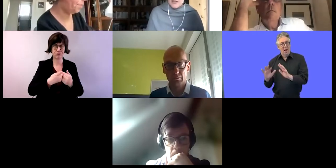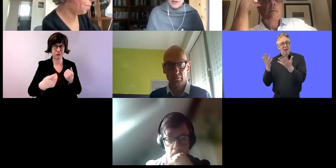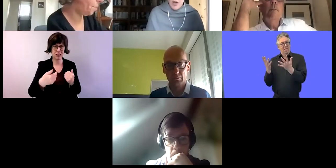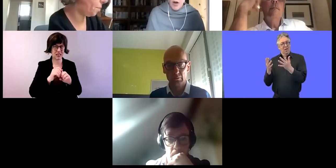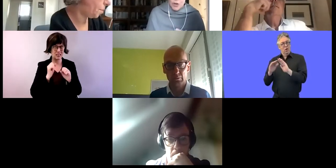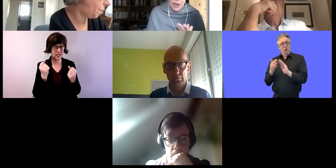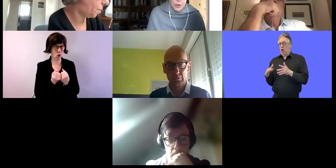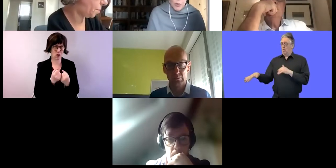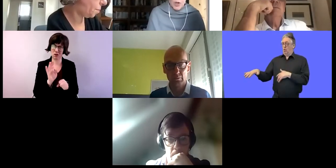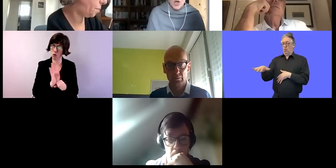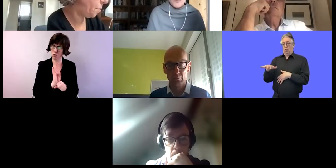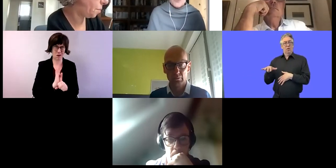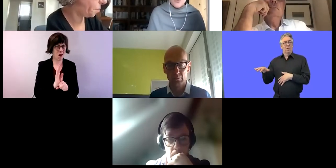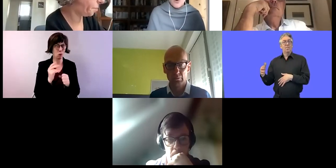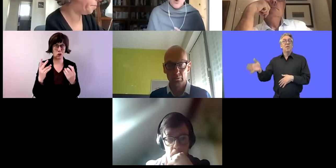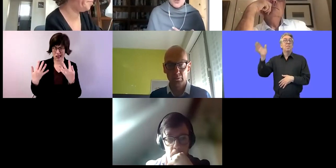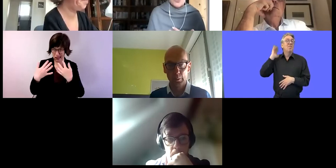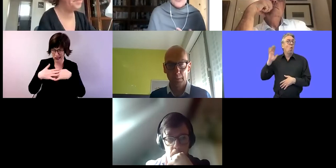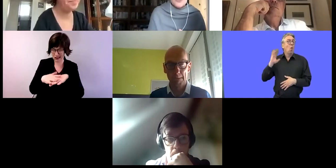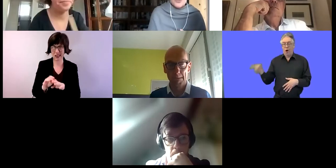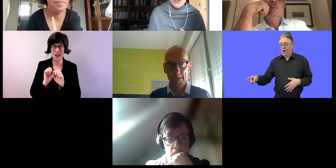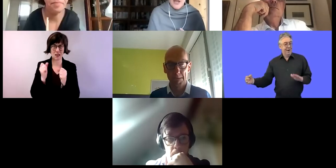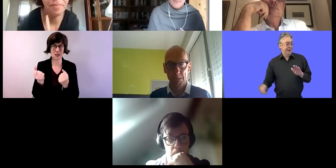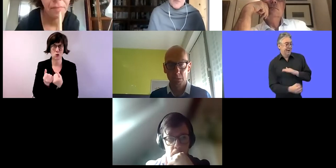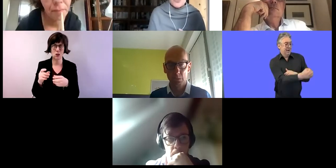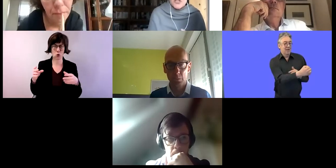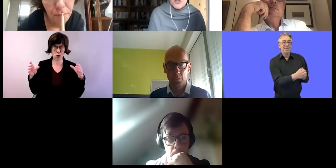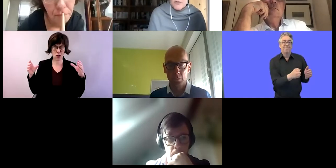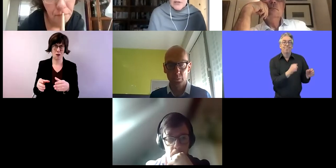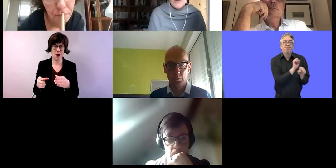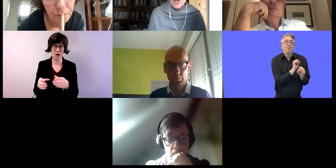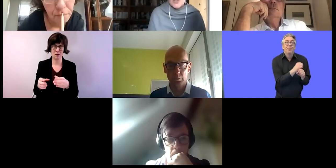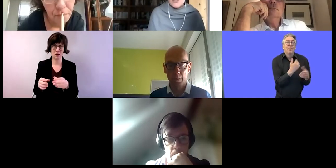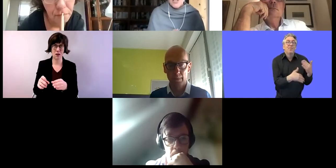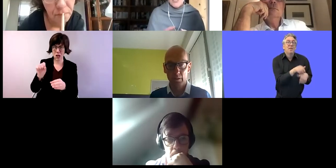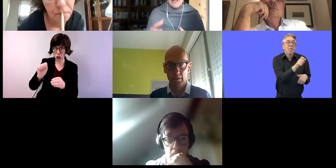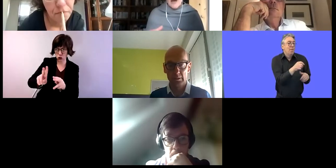in integrierte Situationen in der Gemeinde. Also weg von den geschützten